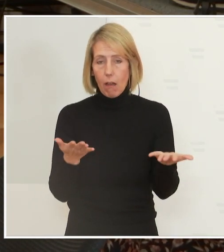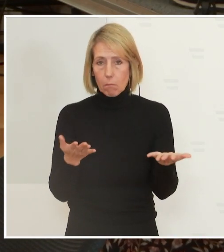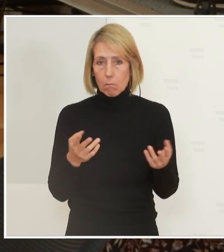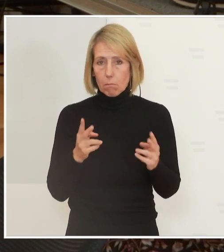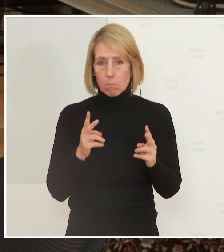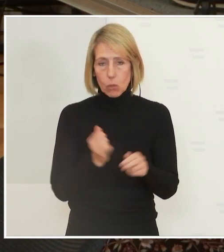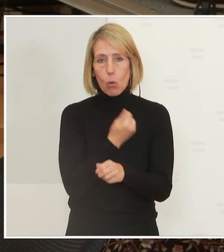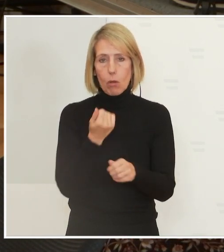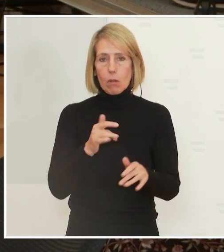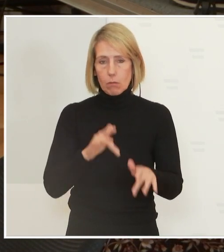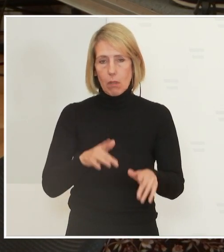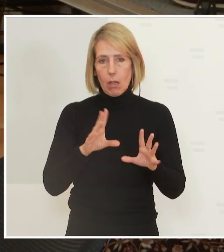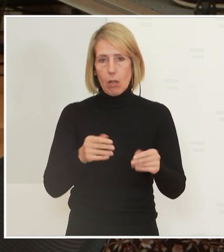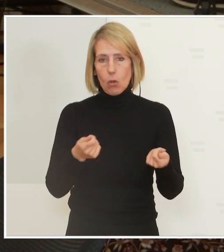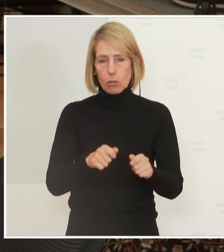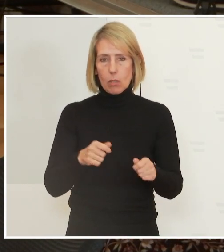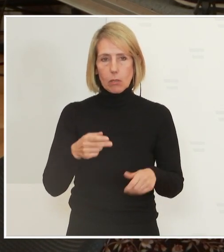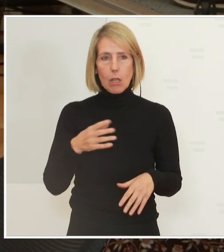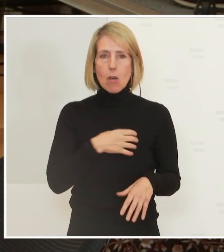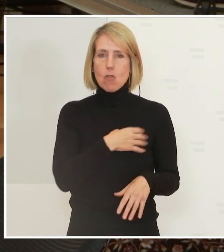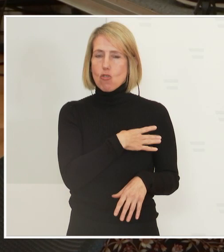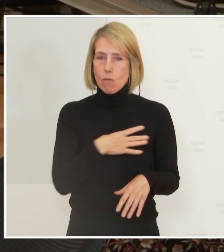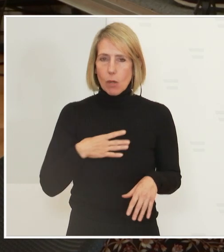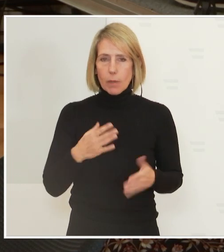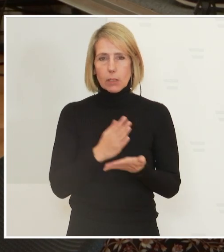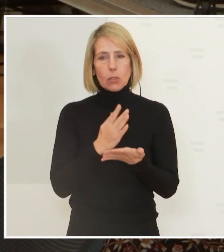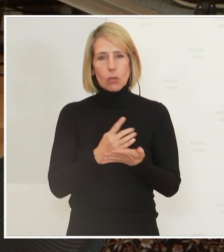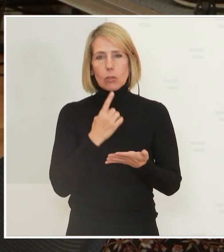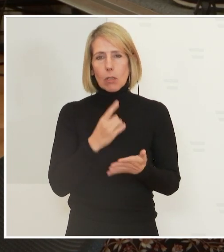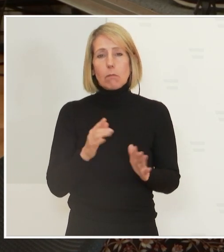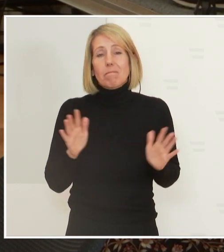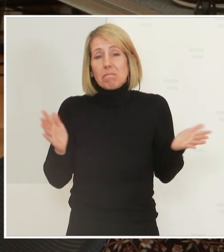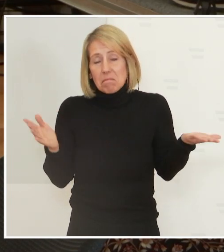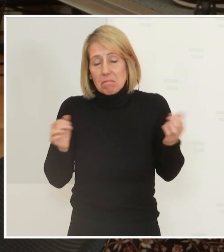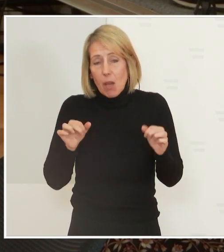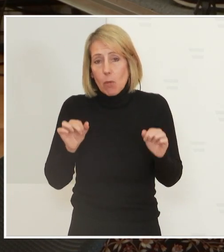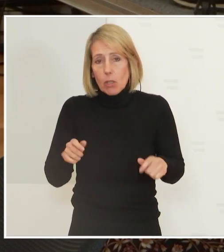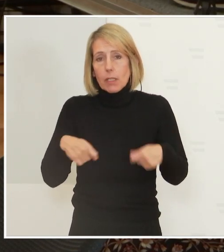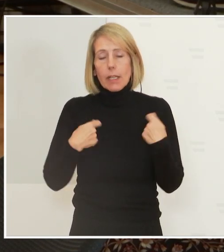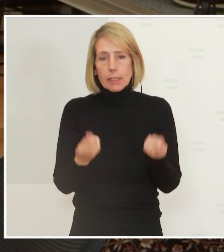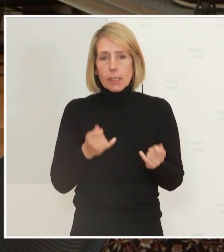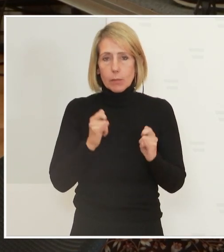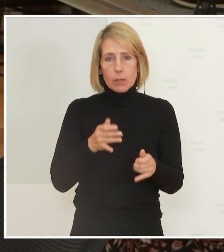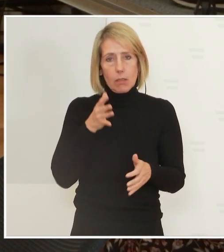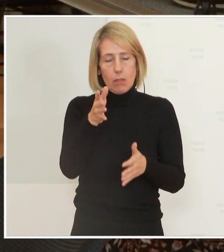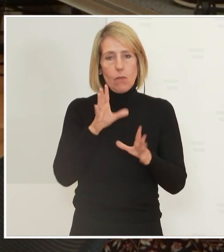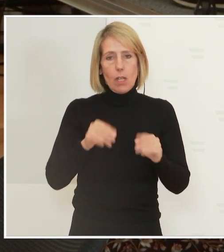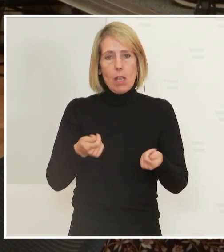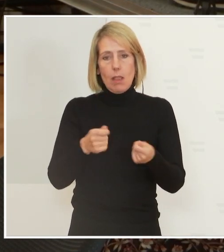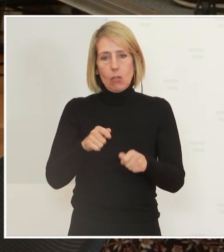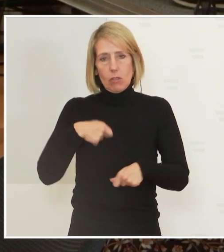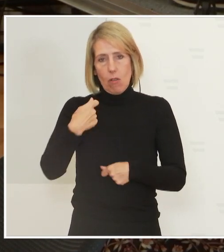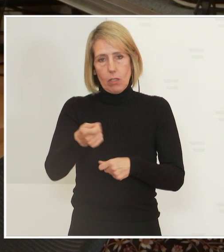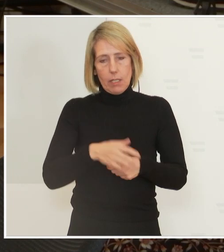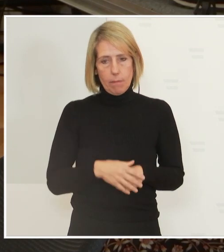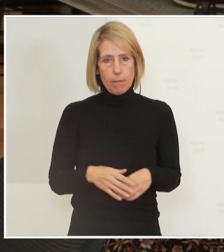es notwendig sein könnte, müsste doch einen Lockdown durchzuführen. Wie sehen Sie das als Experte und wie sehen Sie das von der Spitzpolitik?